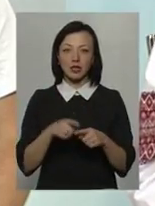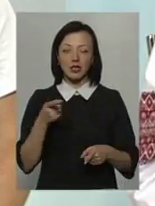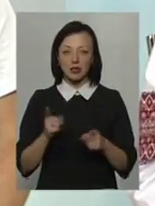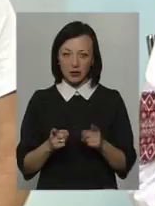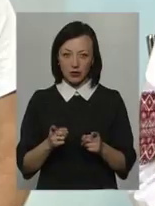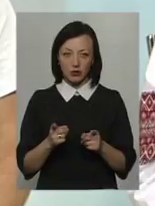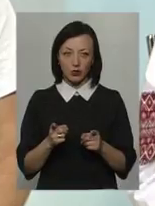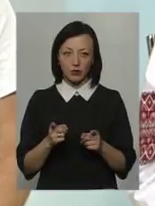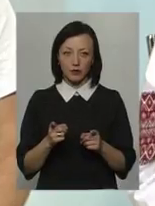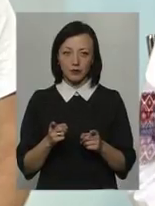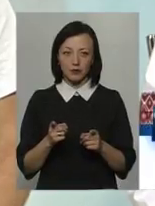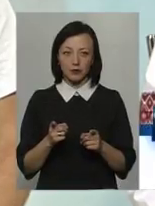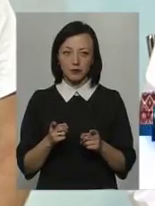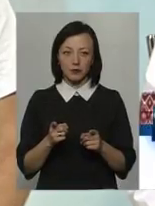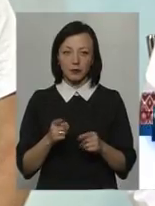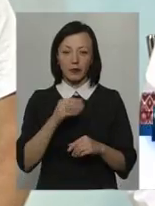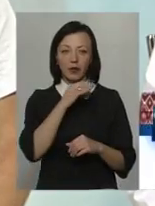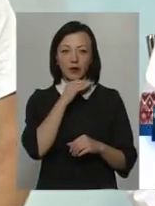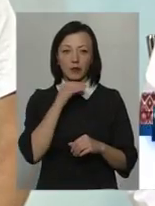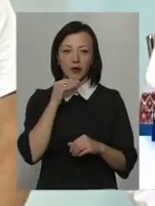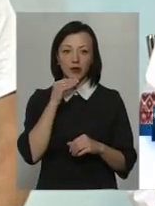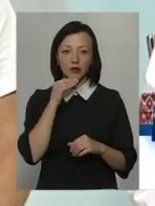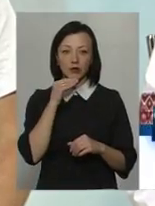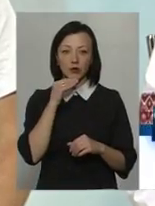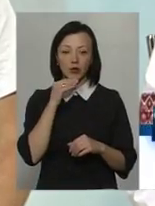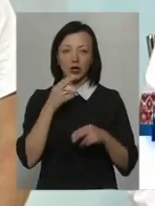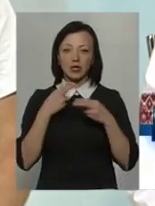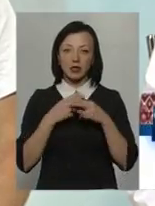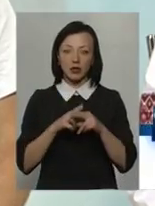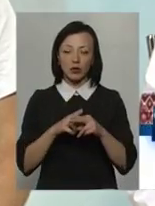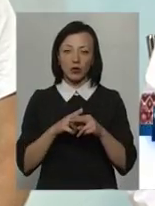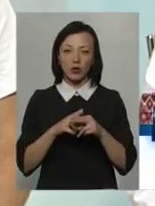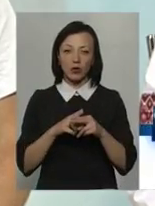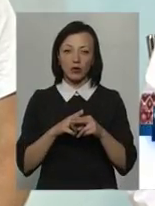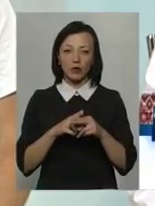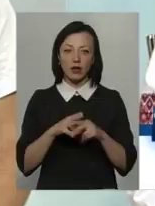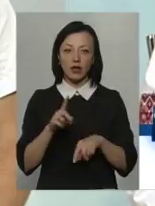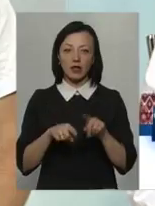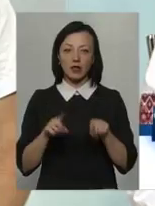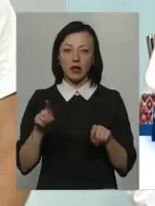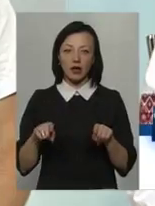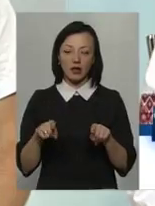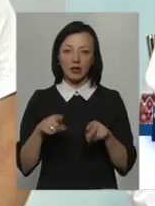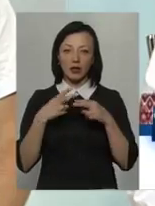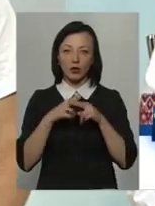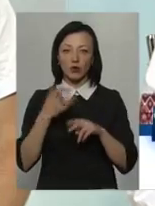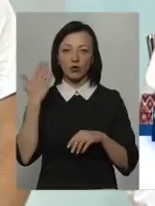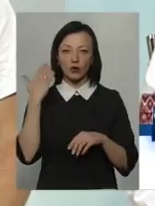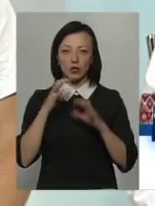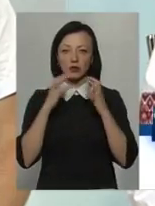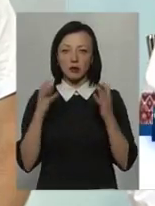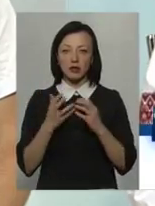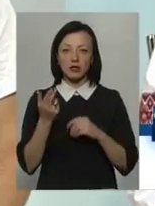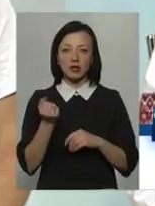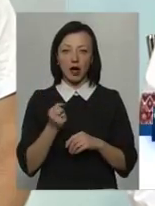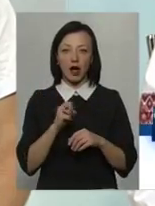багато технологій з того часу, деякі технології з того часу збереглися, так.